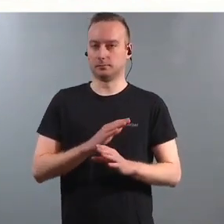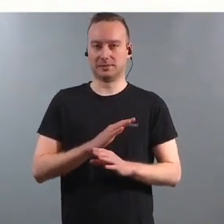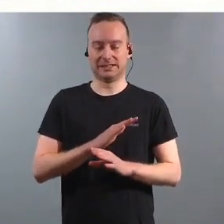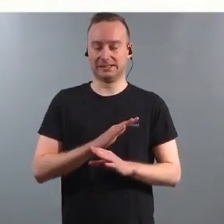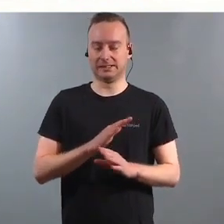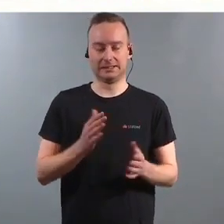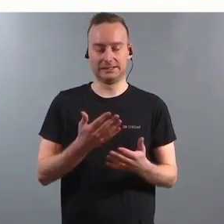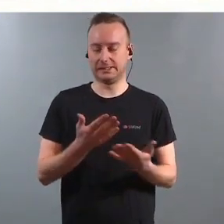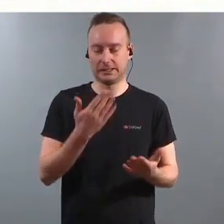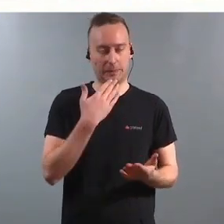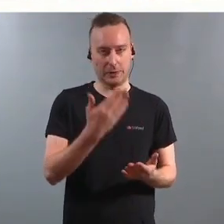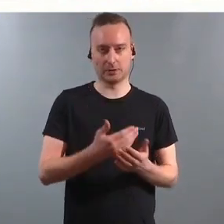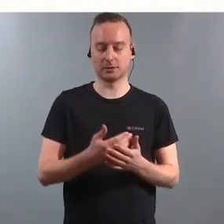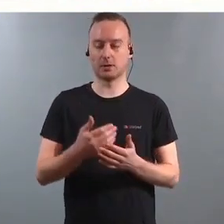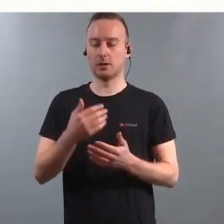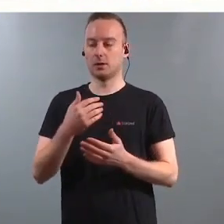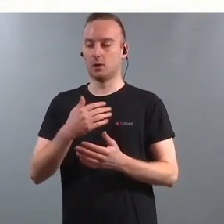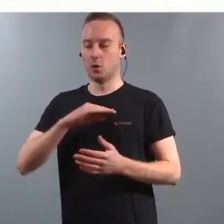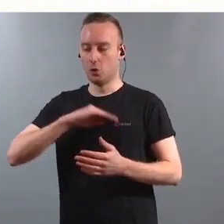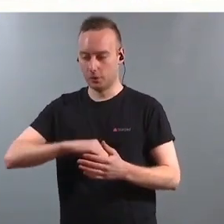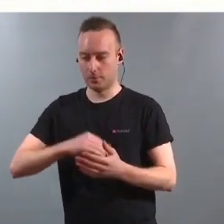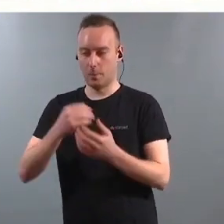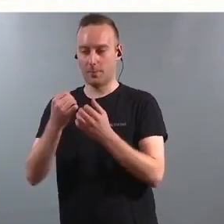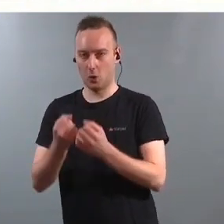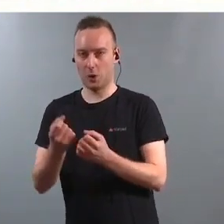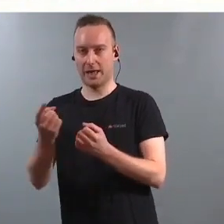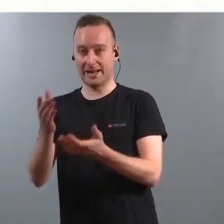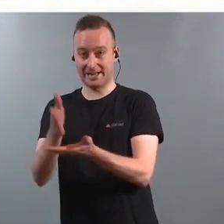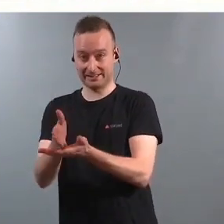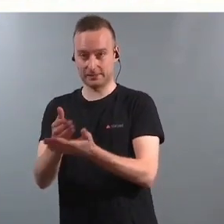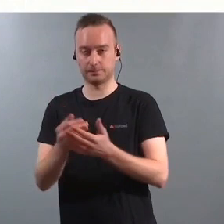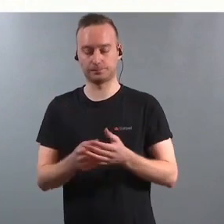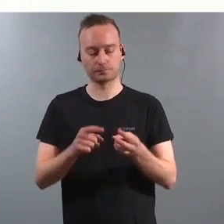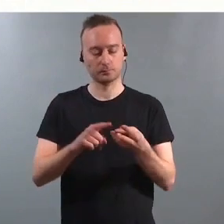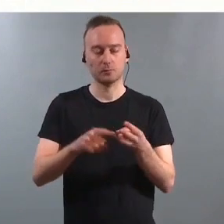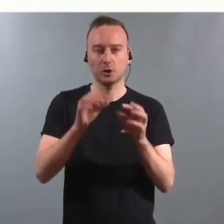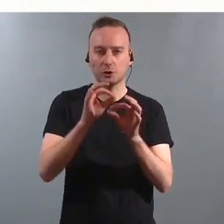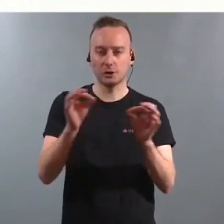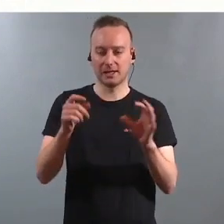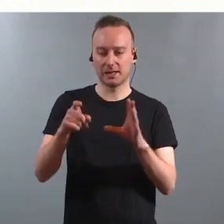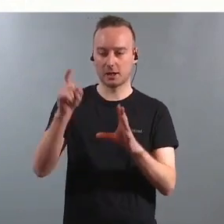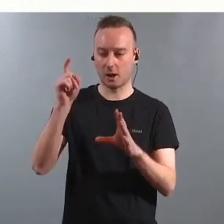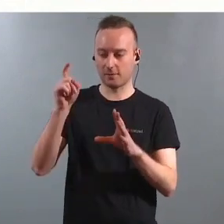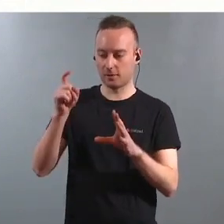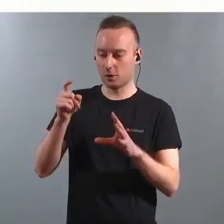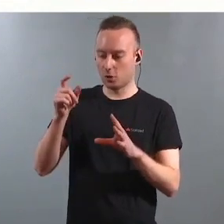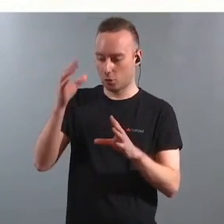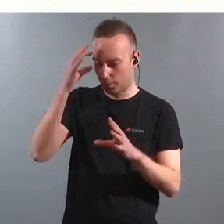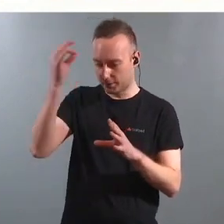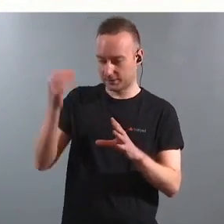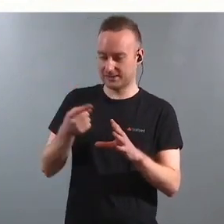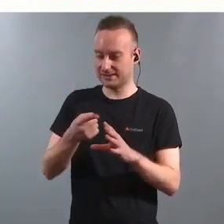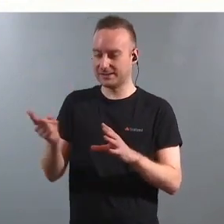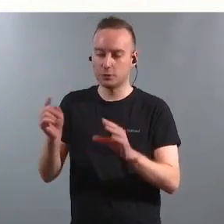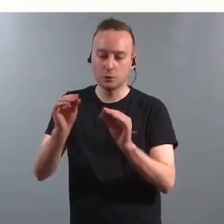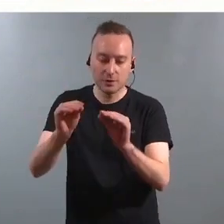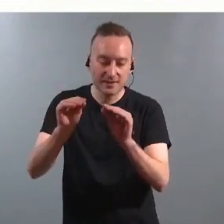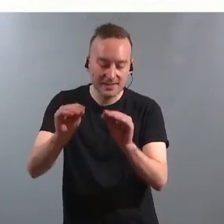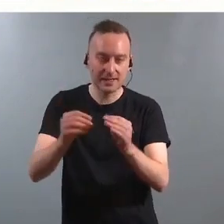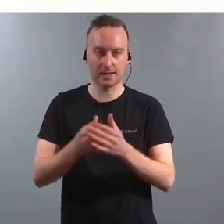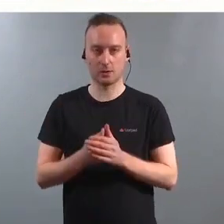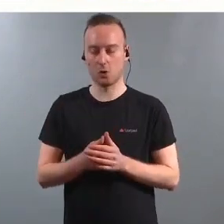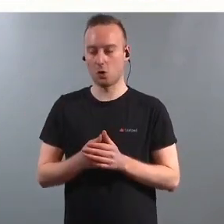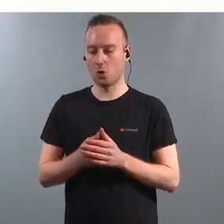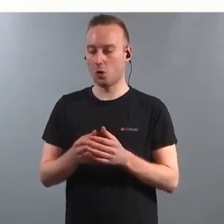veldig glad for at vil bli beholdt. Så stilles det tydelig krav til kompetansen hos de som underviser, og krav til hvilke